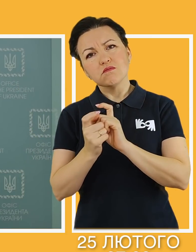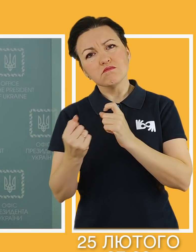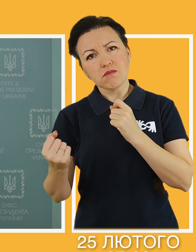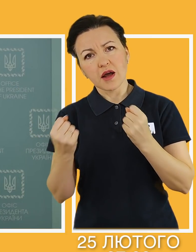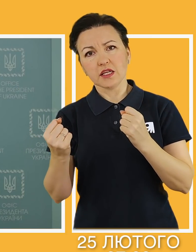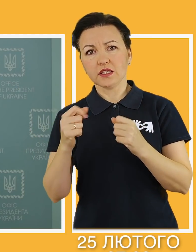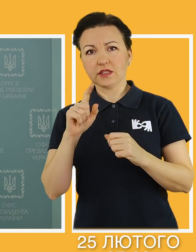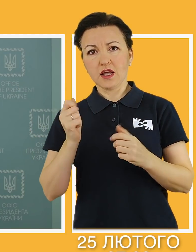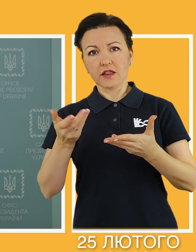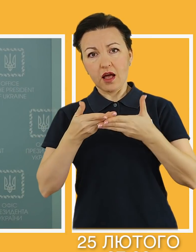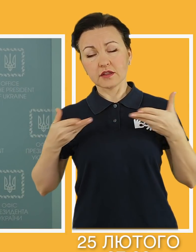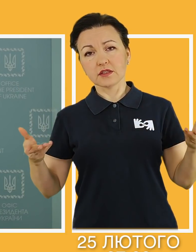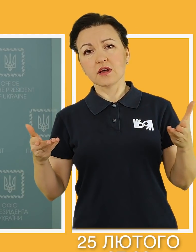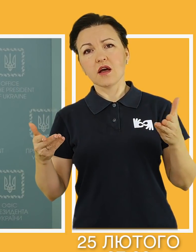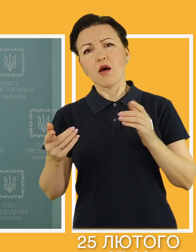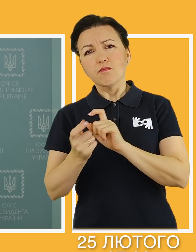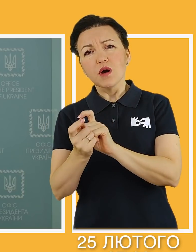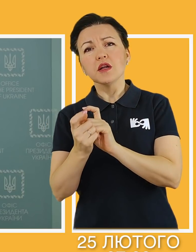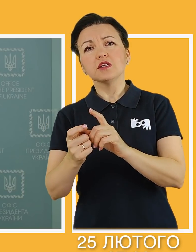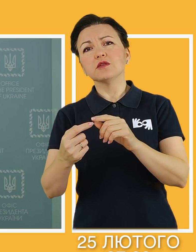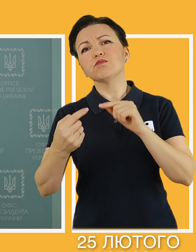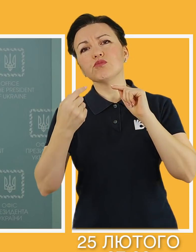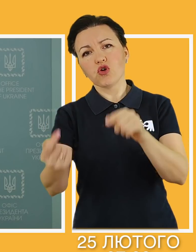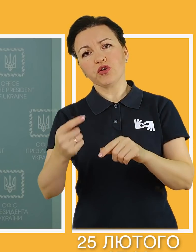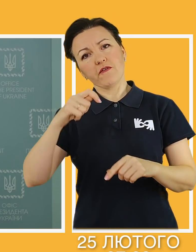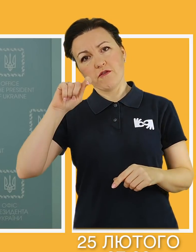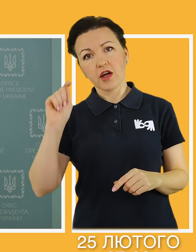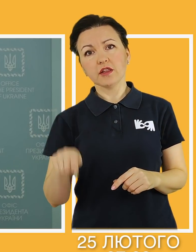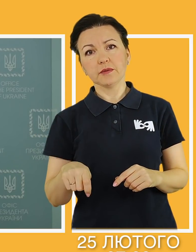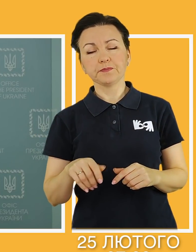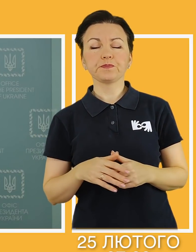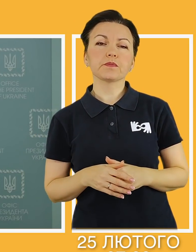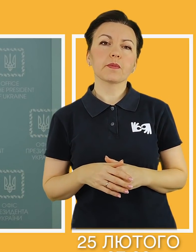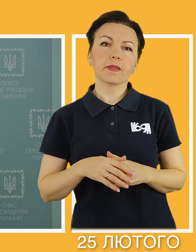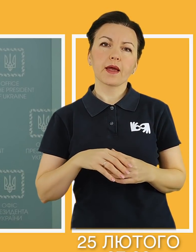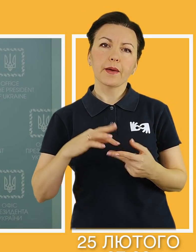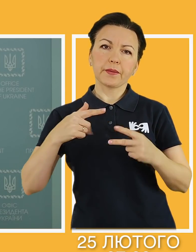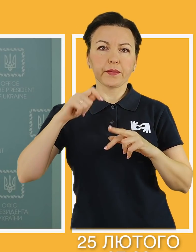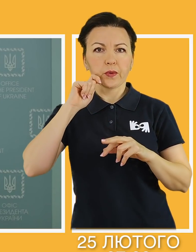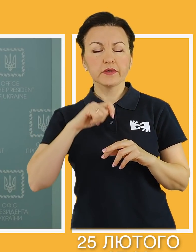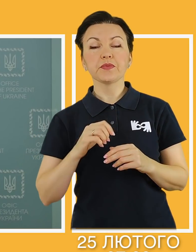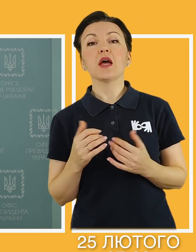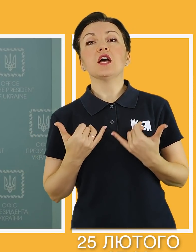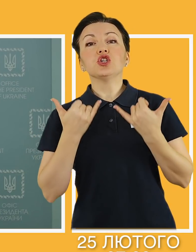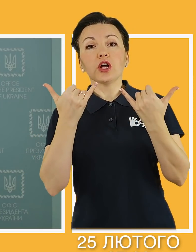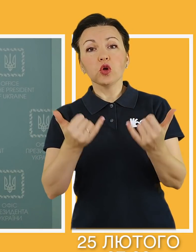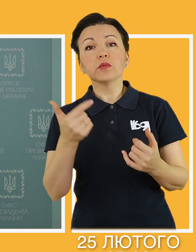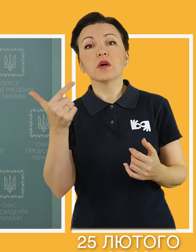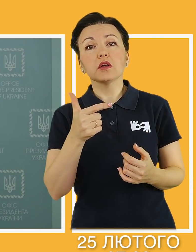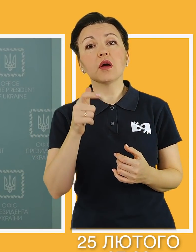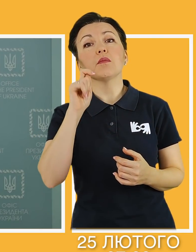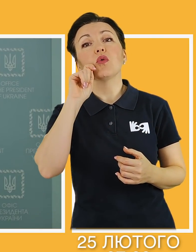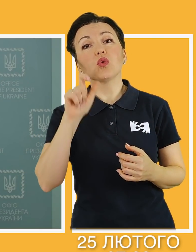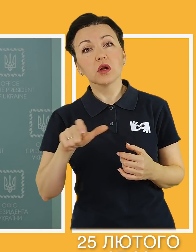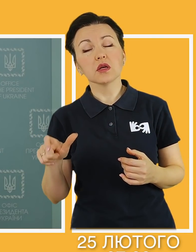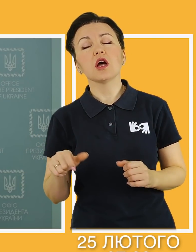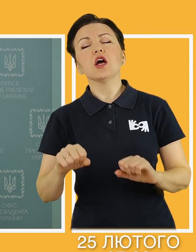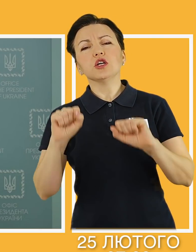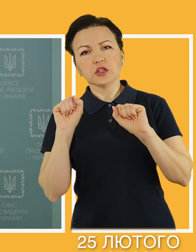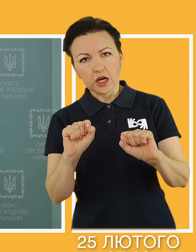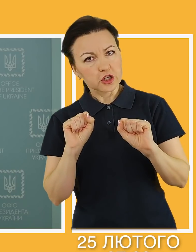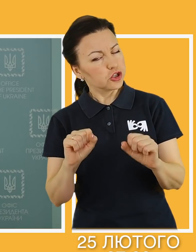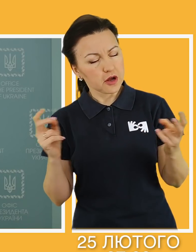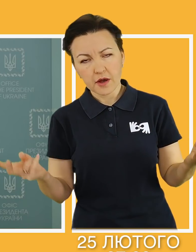Борітеся за нас, борітеся проти війни. Шановні громадяни України,